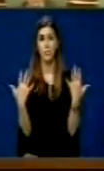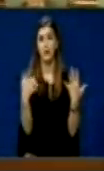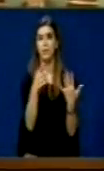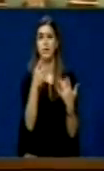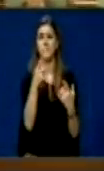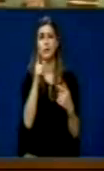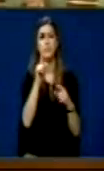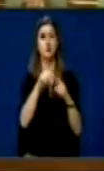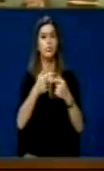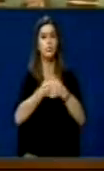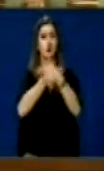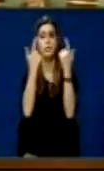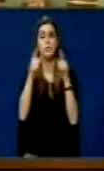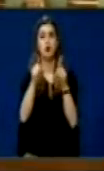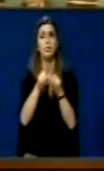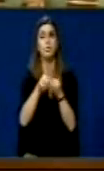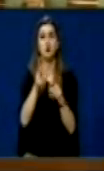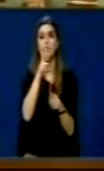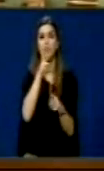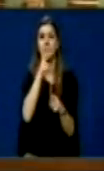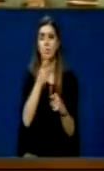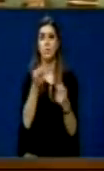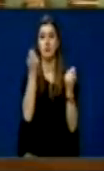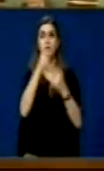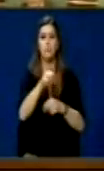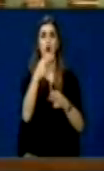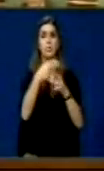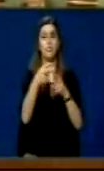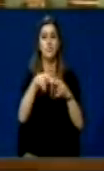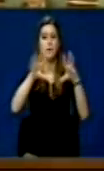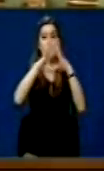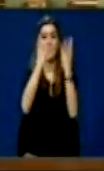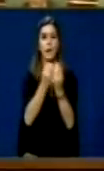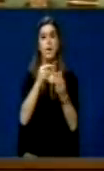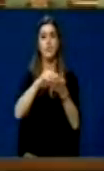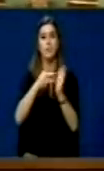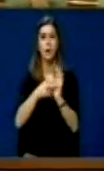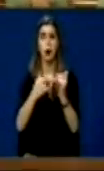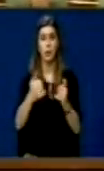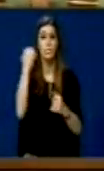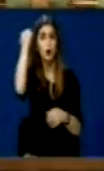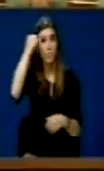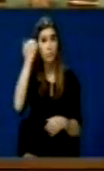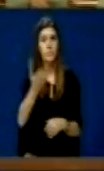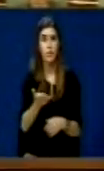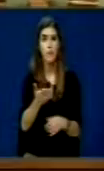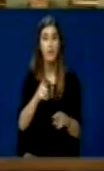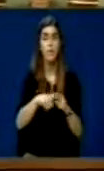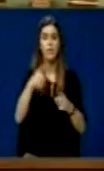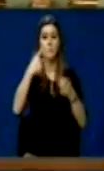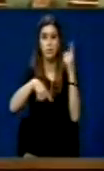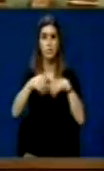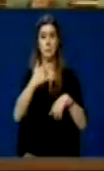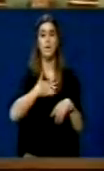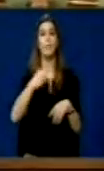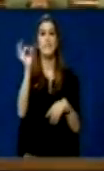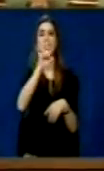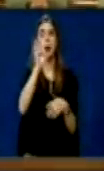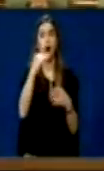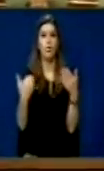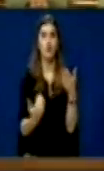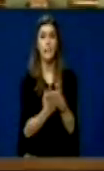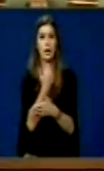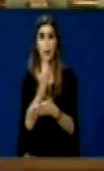thjeshtë tendencë për ta reformatizuar gjithë atës qëfar për ndonë Kosova, për të këthyre në pikën në zero dhe